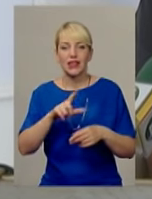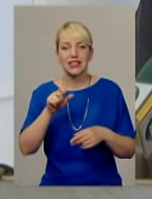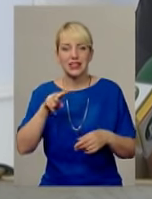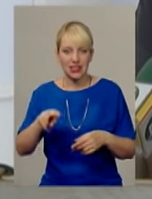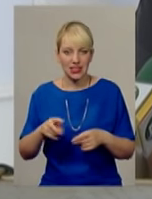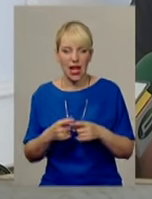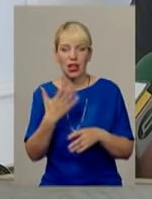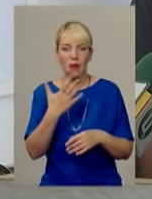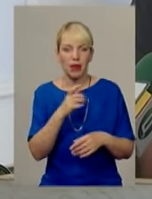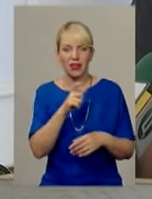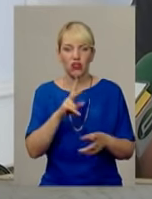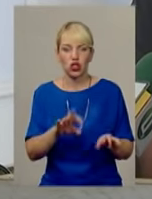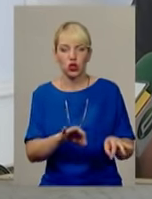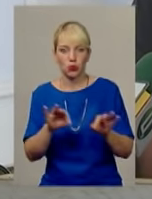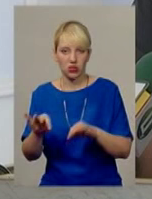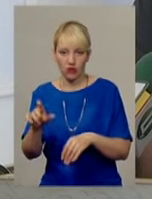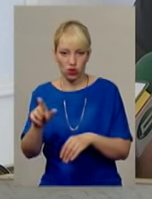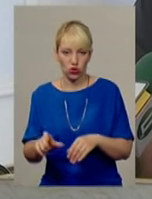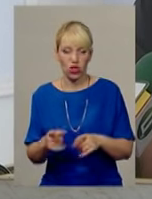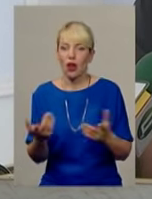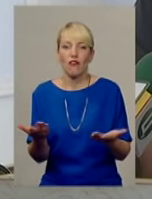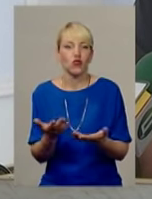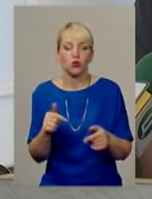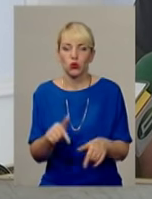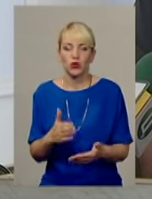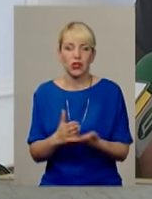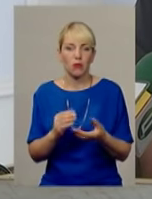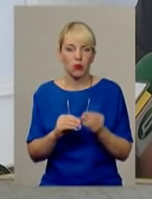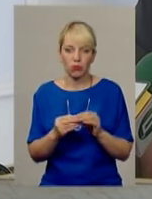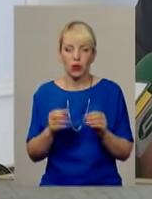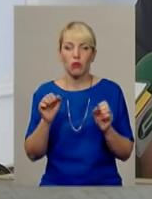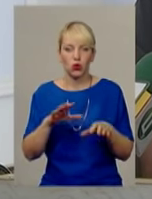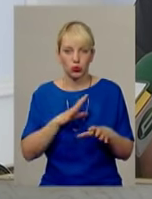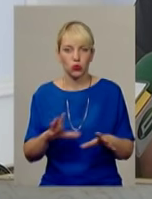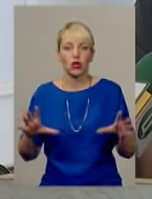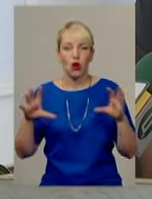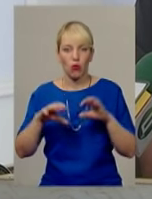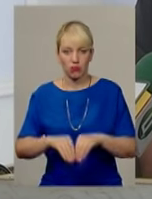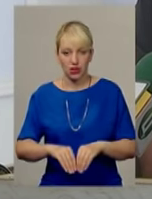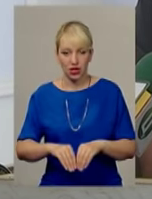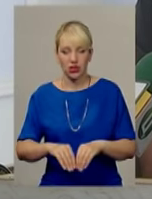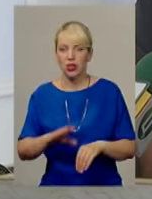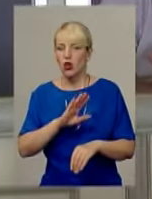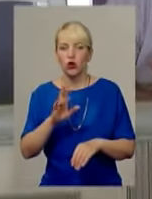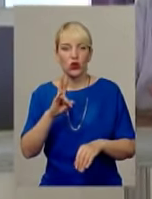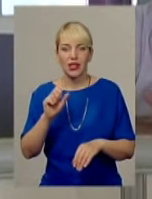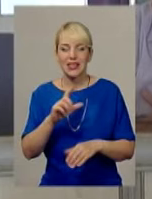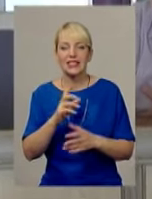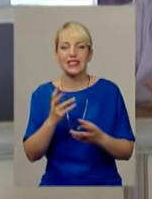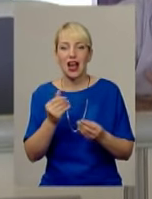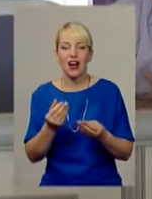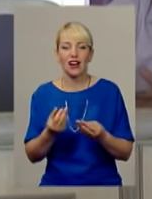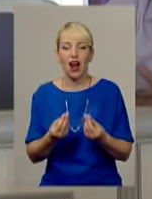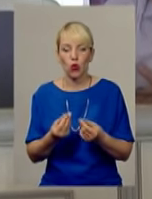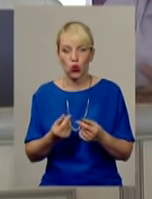тут проблема? Може бути об'єднання, але не за рахунок терапії. Допоки